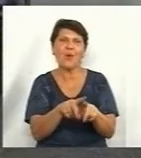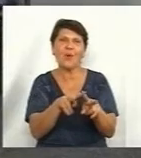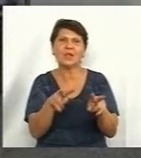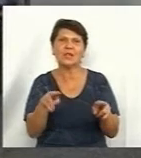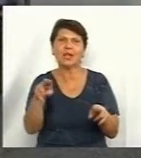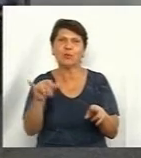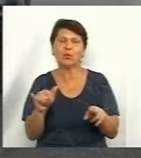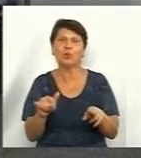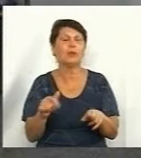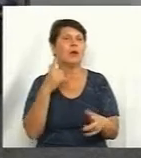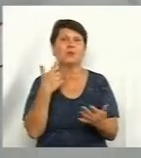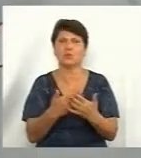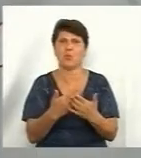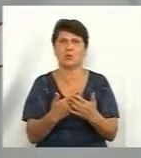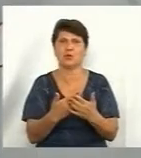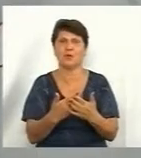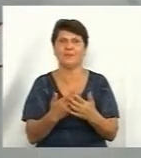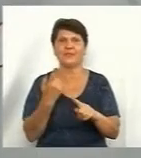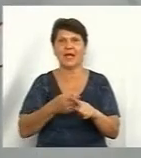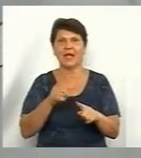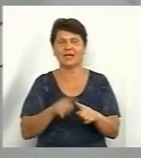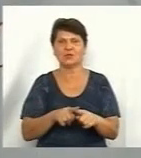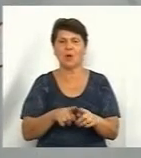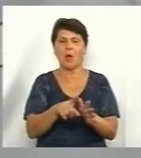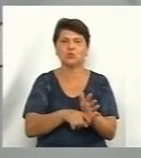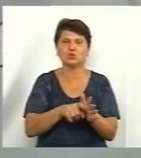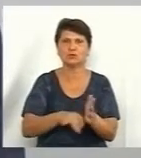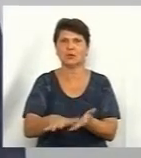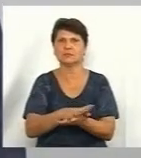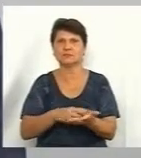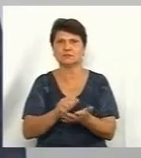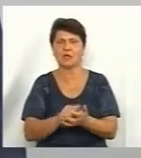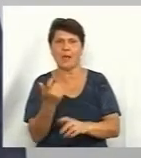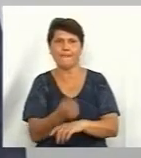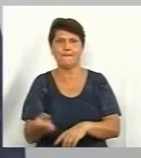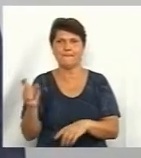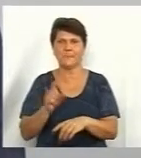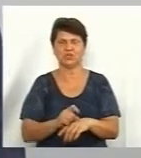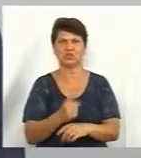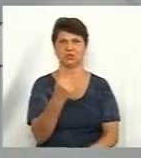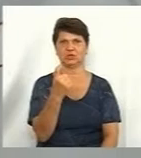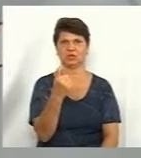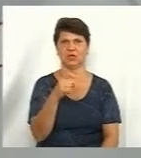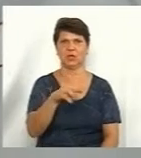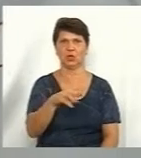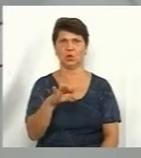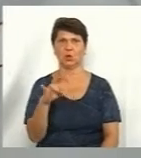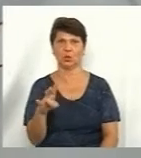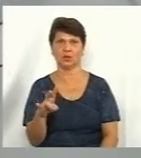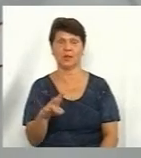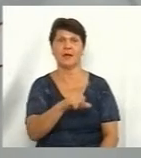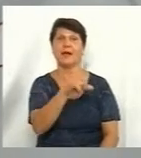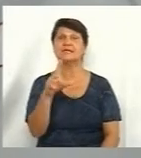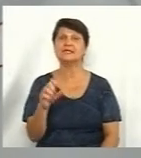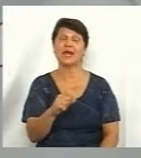розташування... Поводження з відходами, де там розміщується більше 100 тонн. За словами пана Семенюка,